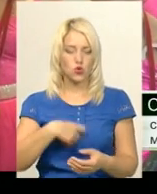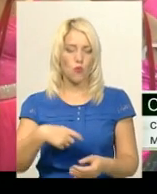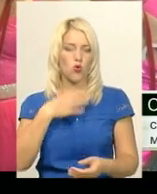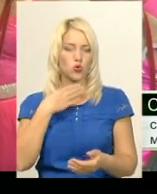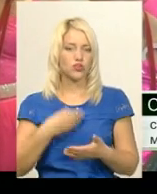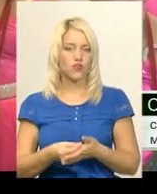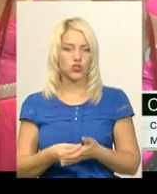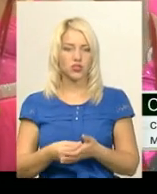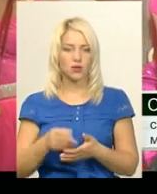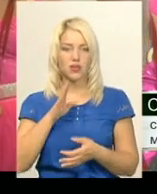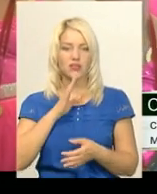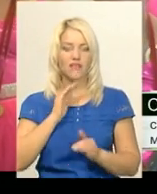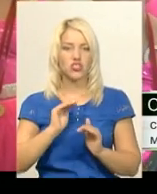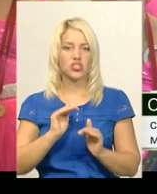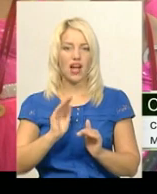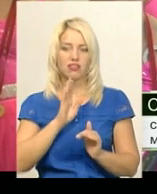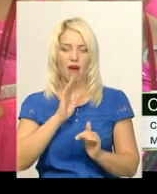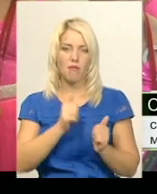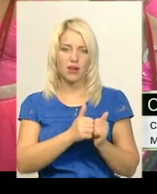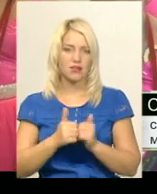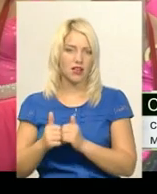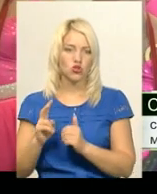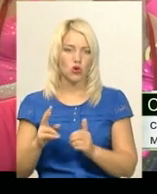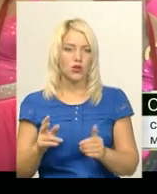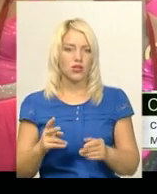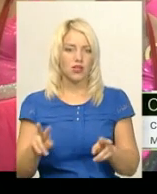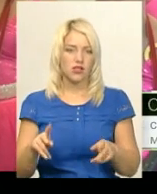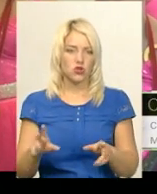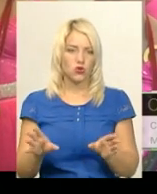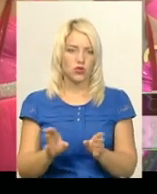дівчатами, які з тобою танцюють.